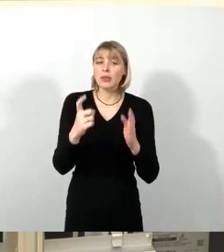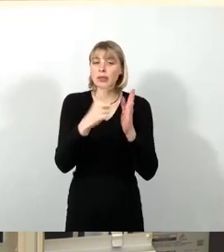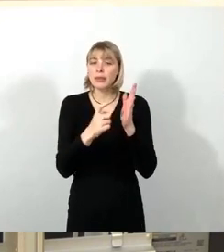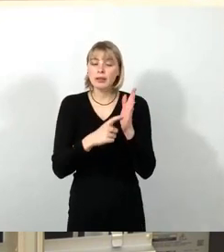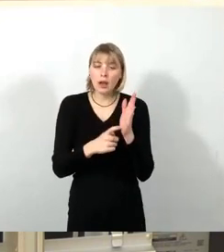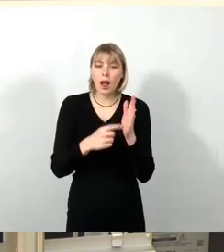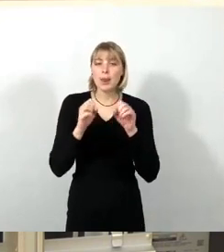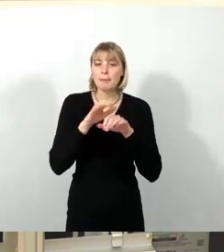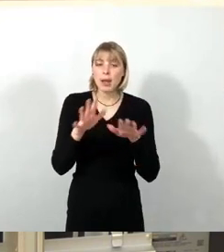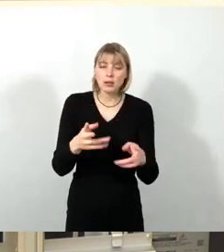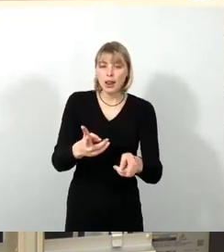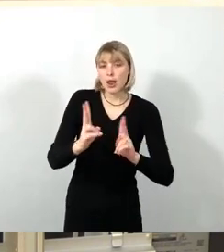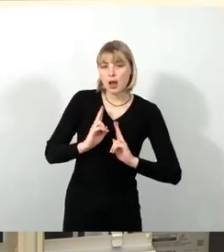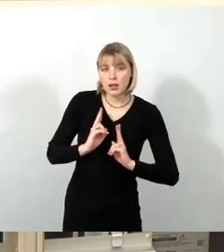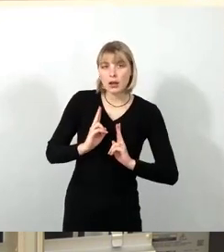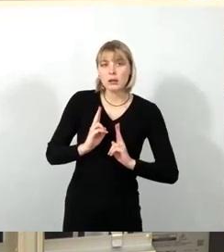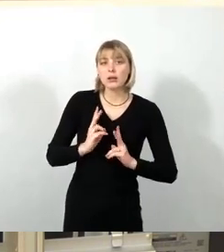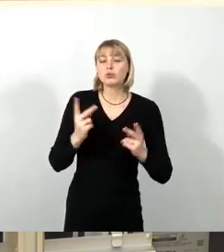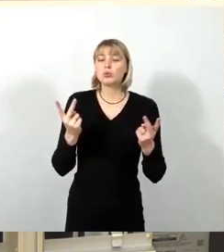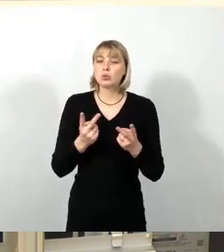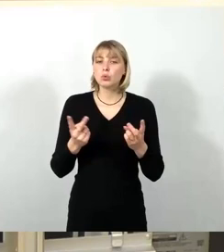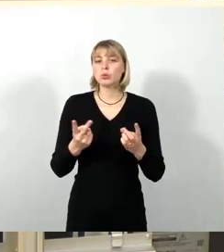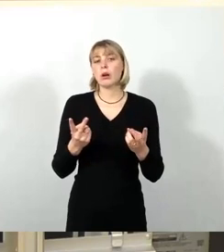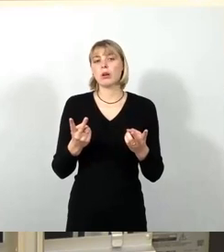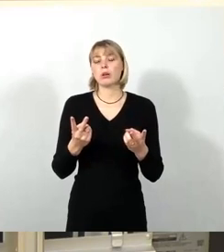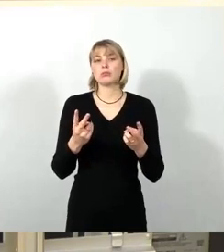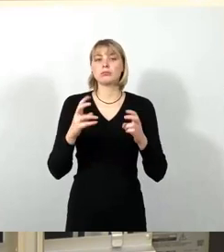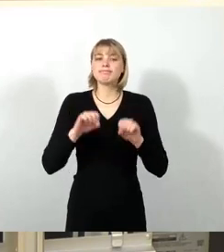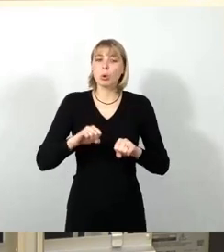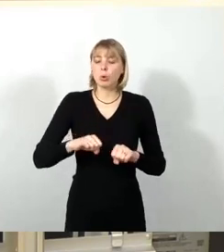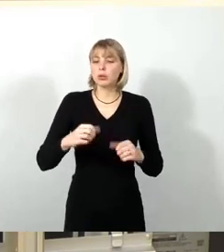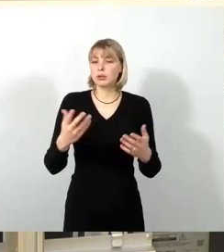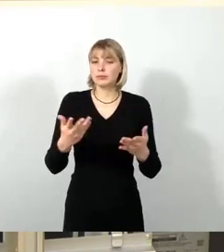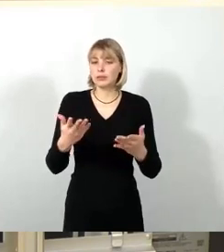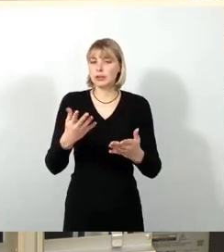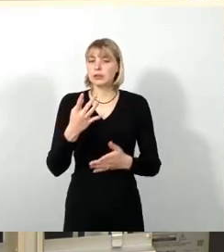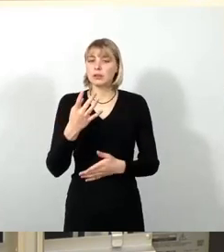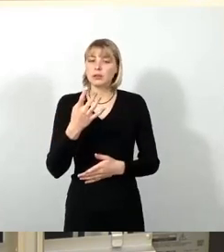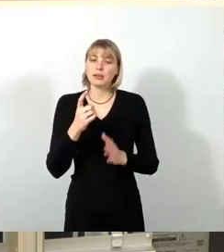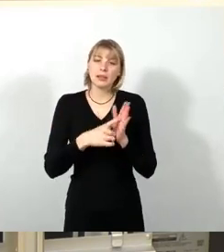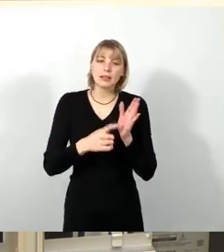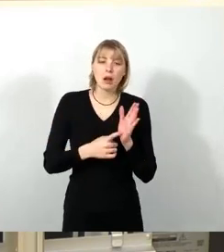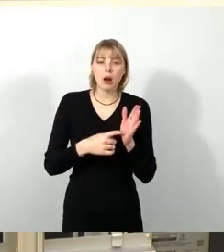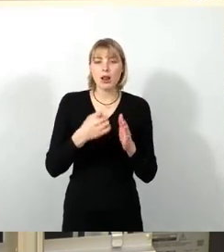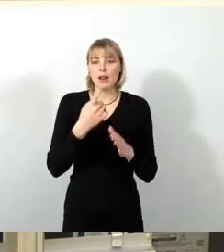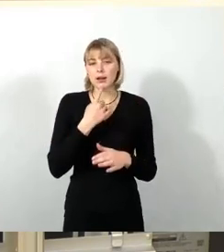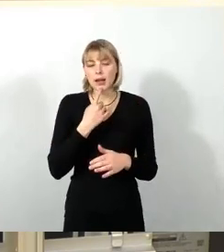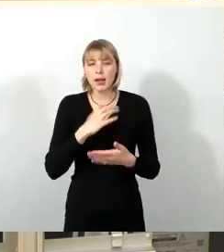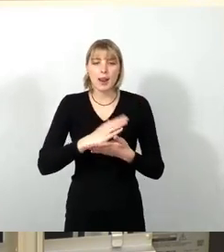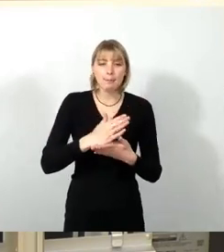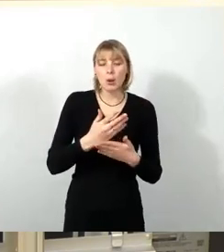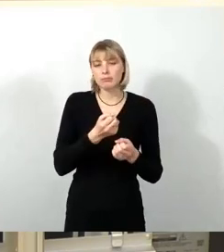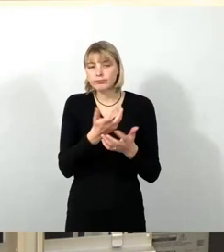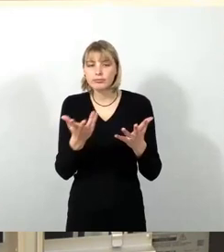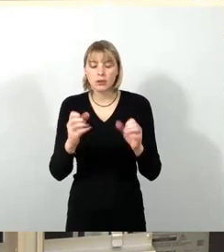das Handhaben mit digitalen Geräten dort ein Stück weit erlernen. Und das Beste natürlich an der ganzen Geschichte ist,